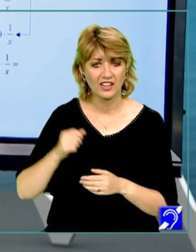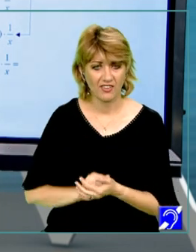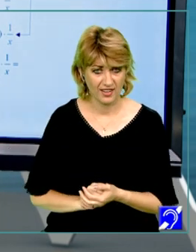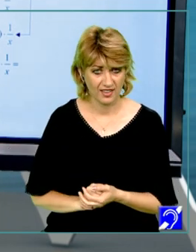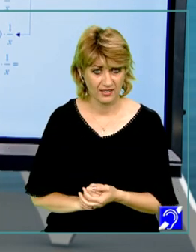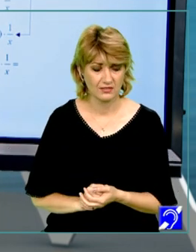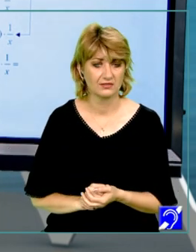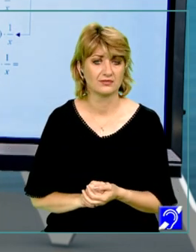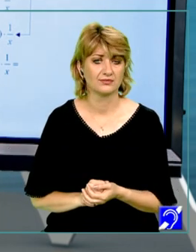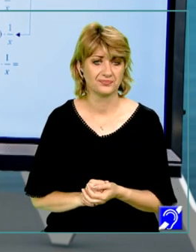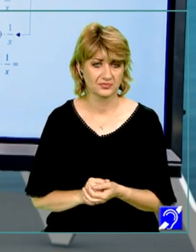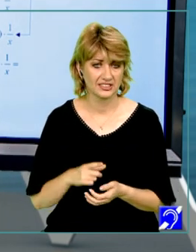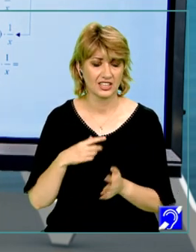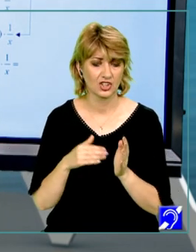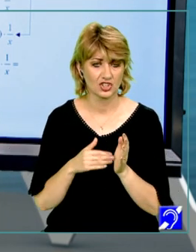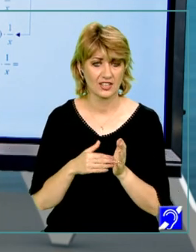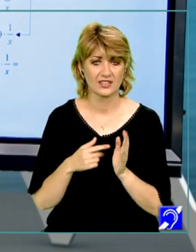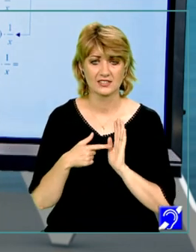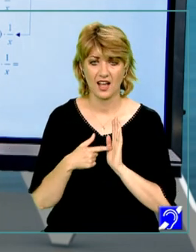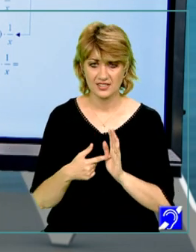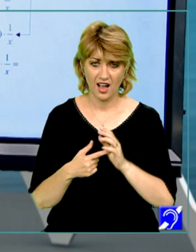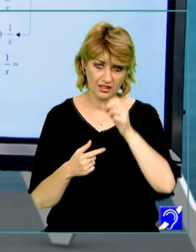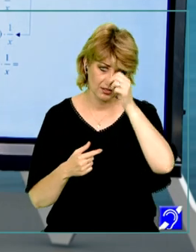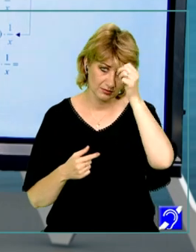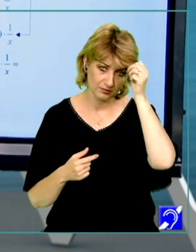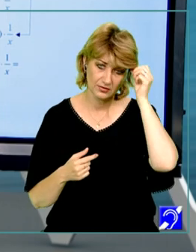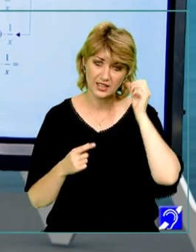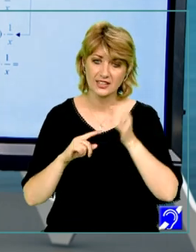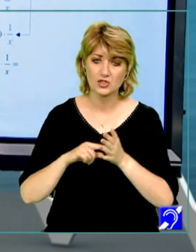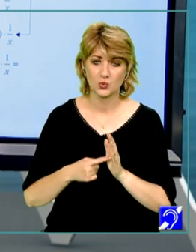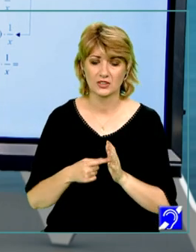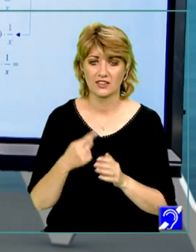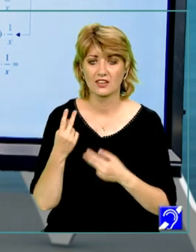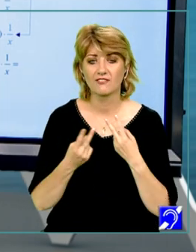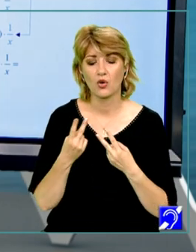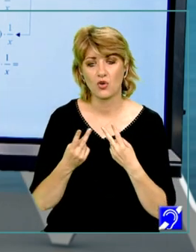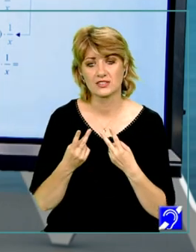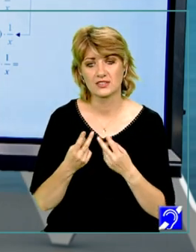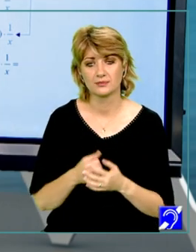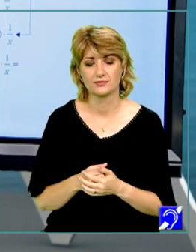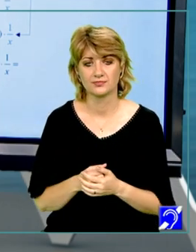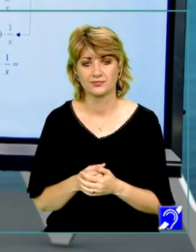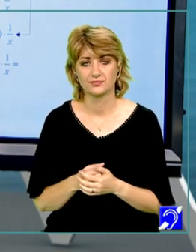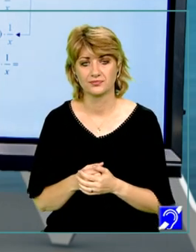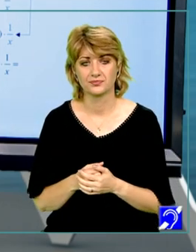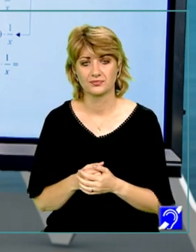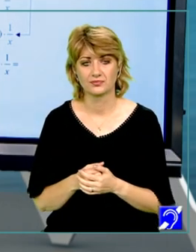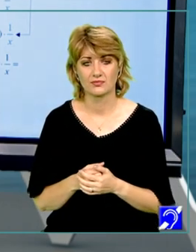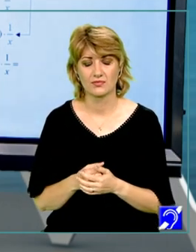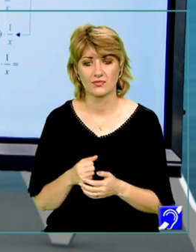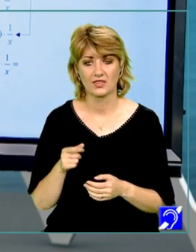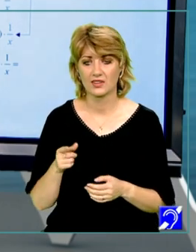considerat necesar să evidențiem rezultate pe care le vom folosi în cadrul calculului